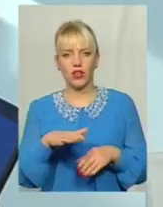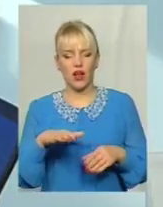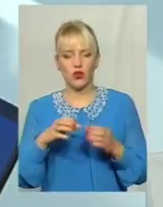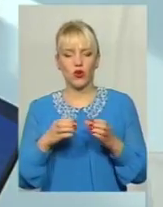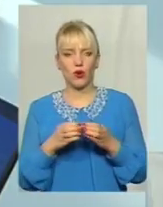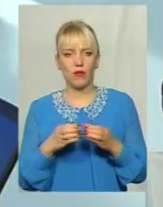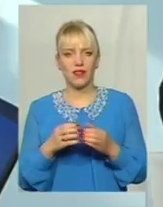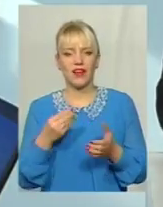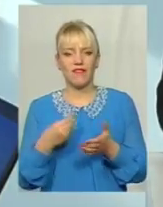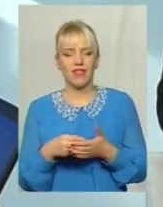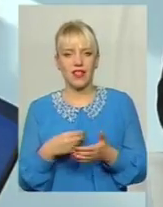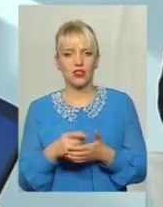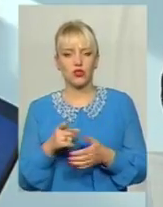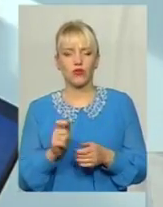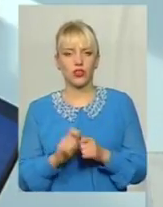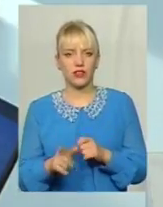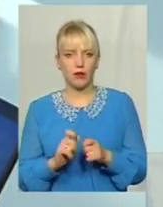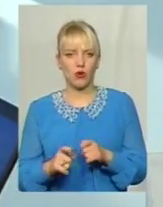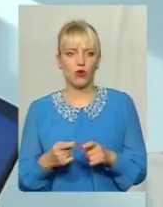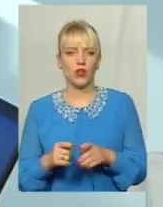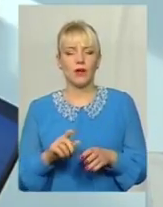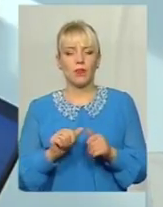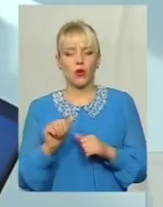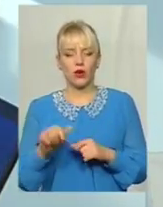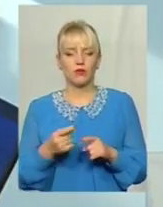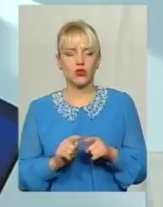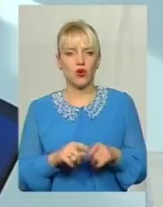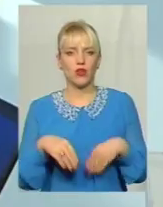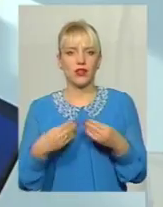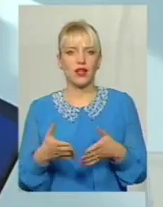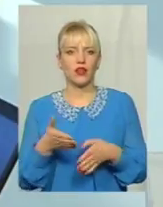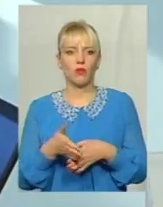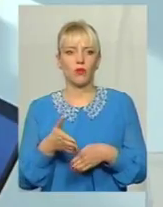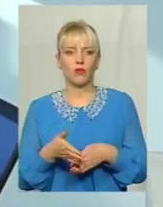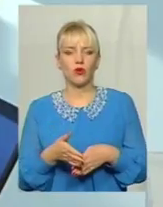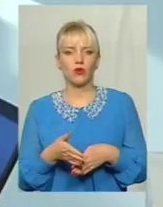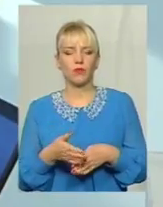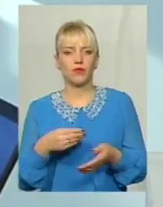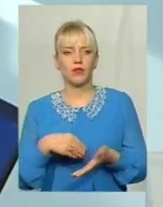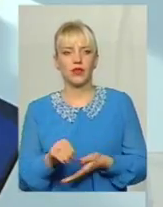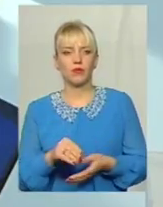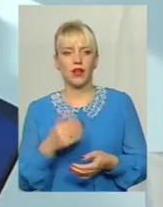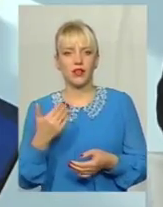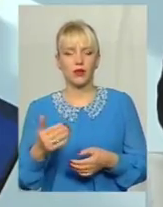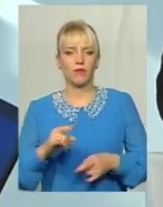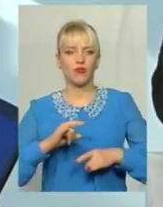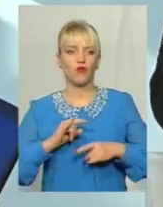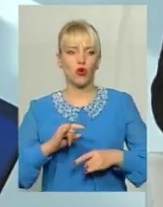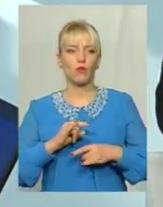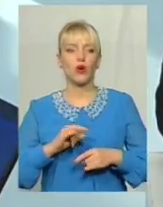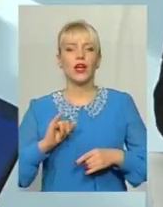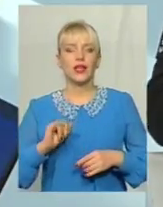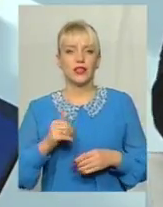їх стимулює Крім цього Надає допомогу Придбали їм форму І вони